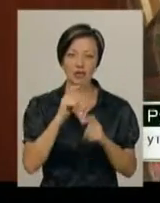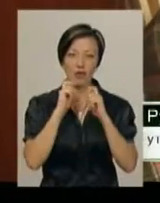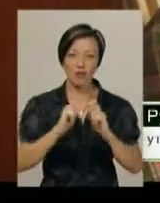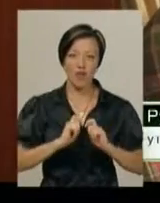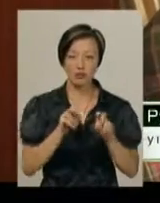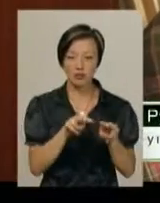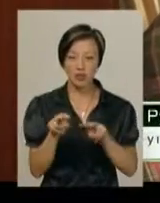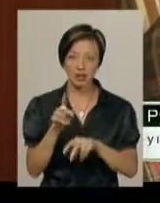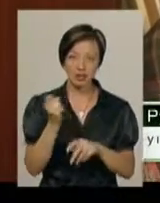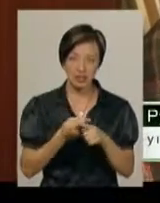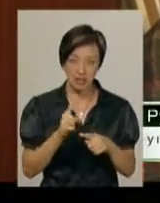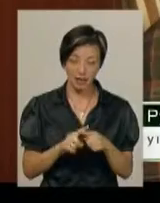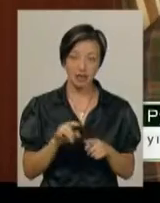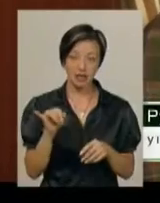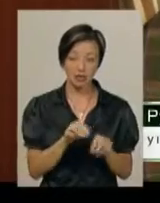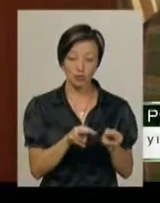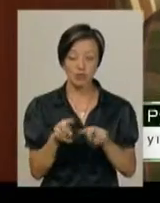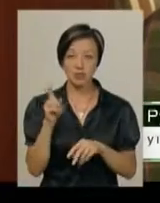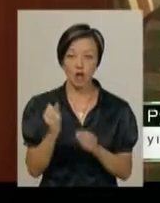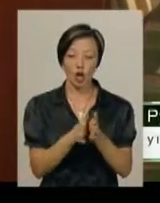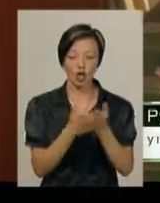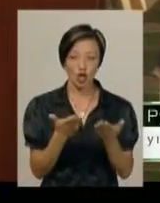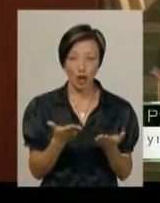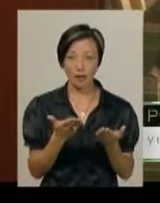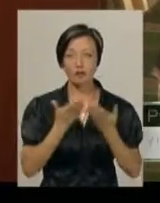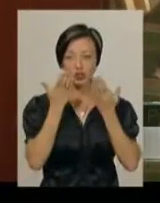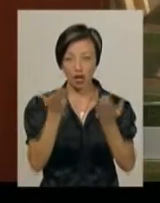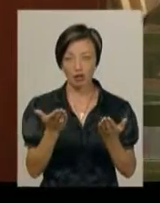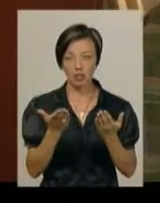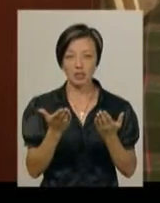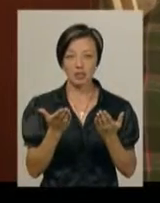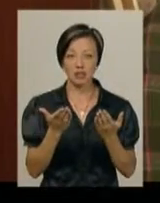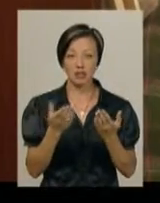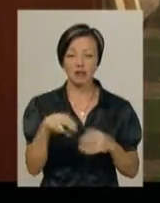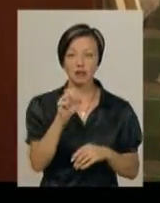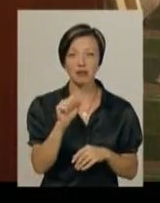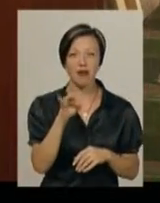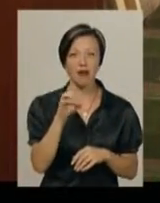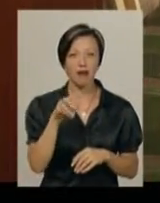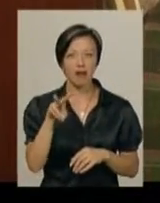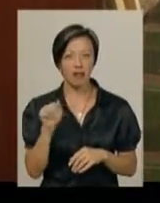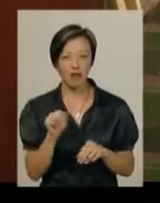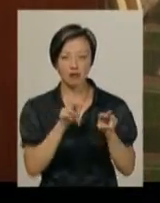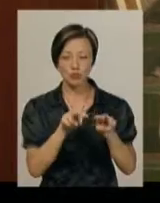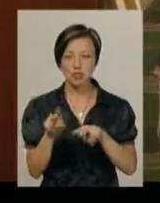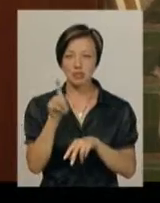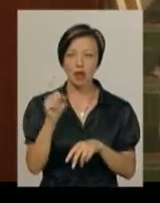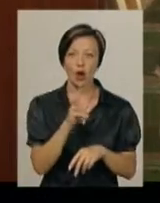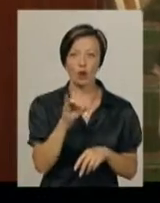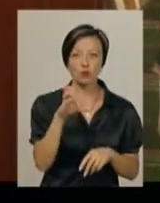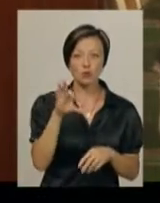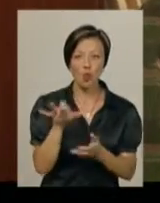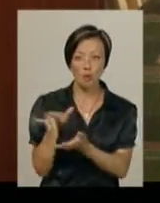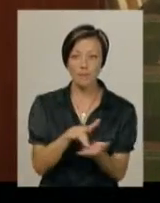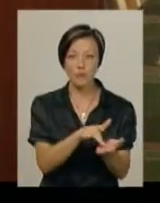спостерігаючи за ними, спостерігаючи за книжками, читаючи книжки Джеральда Даррала, чи спостерігаючи за Кусто за його